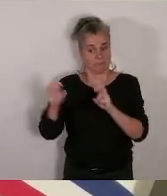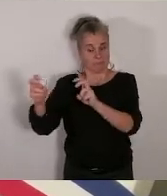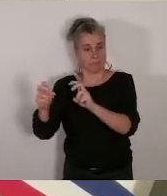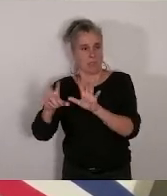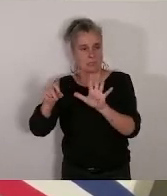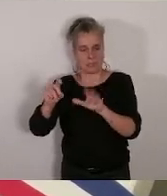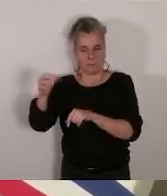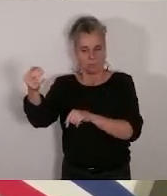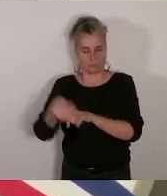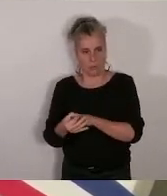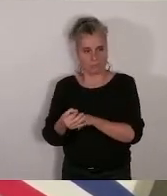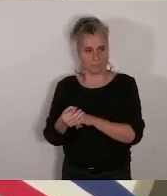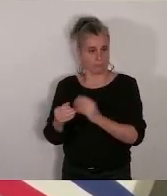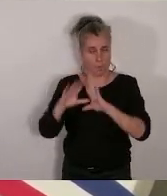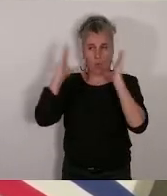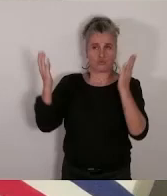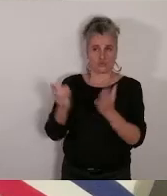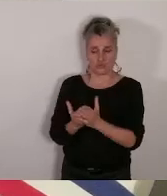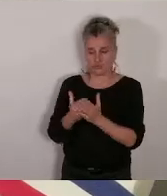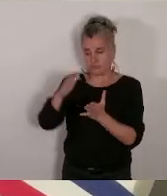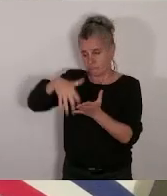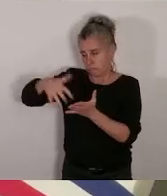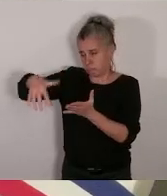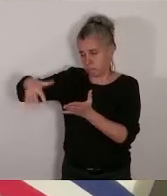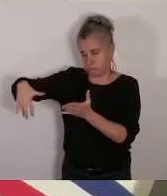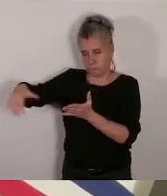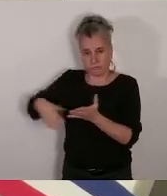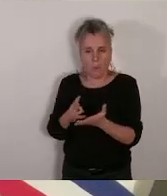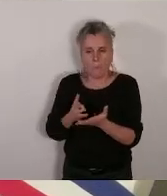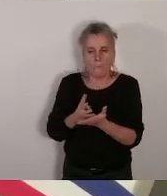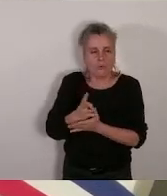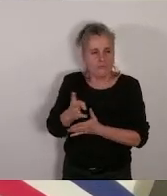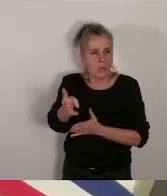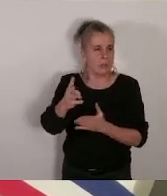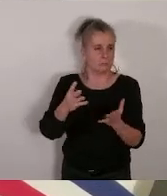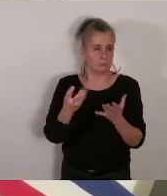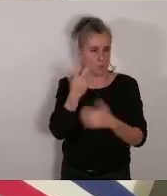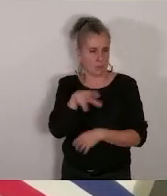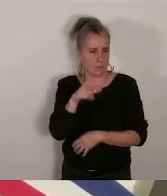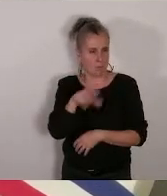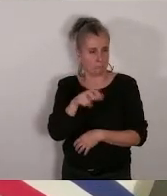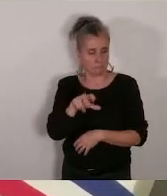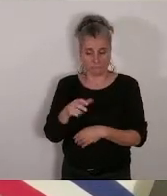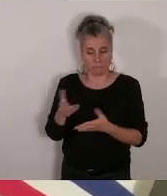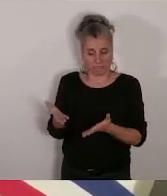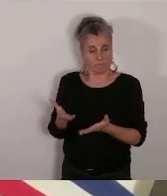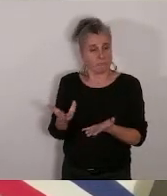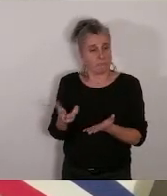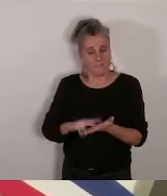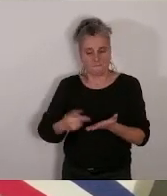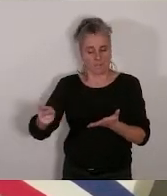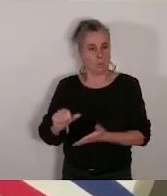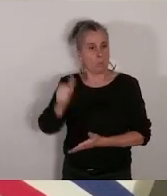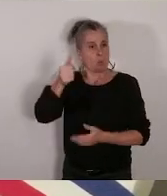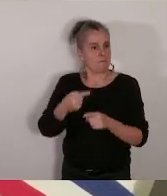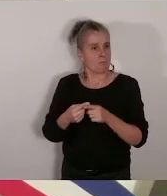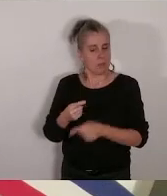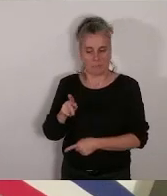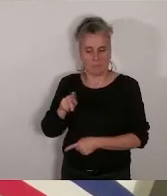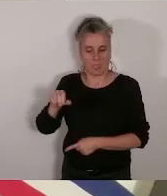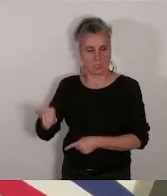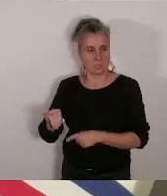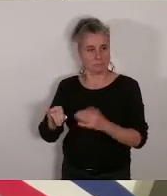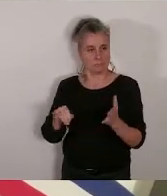300 projets recensés dans cette première version de la PPI sur 8 axes thématiques.